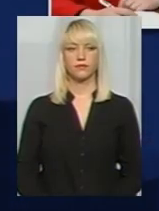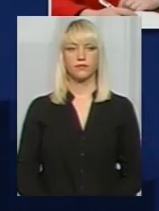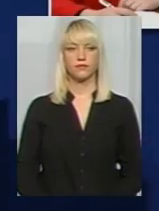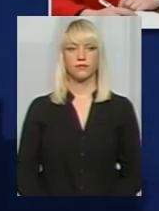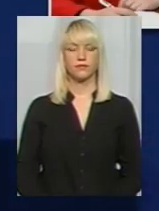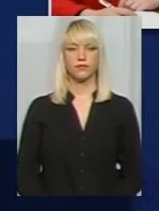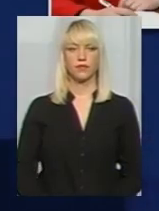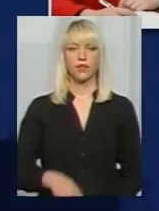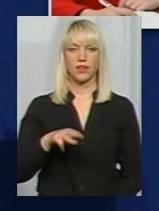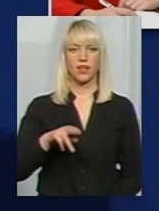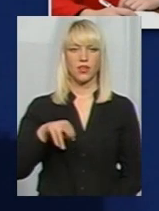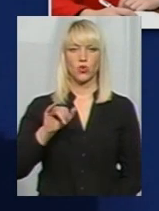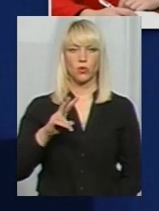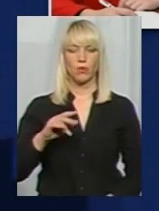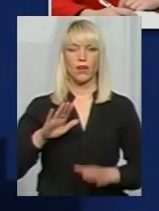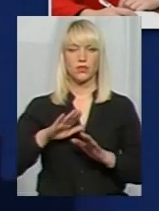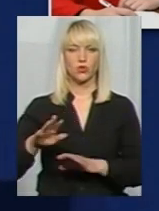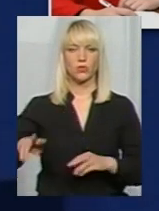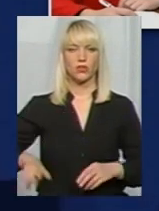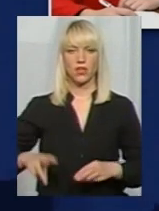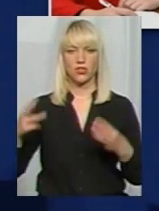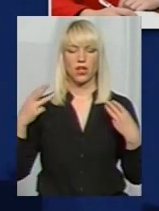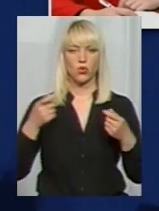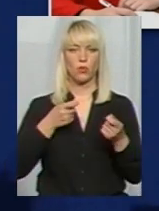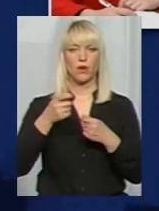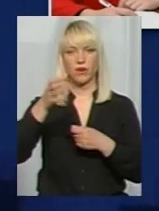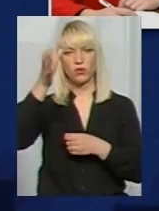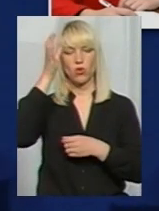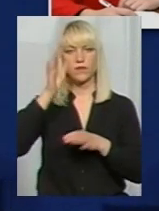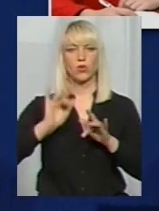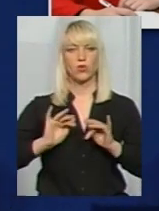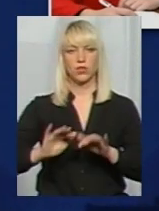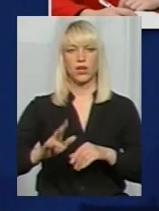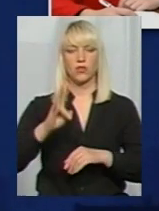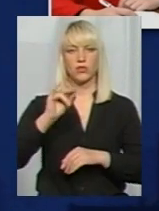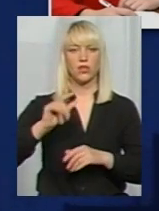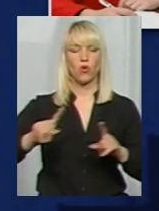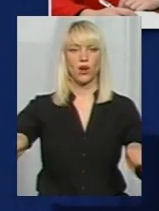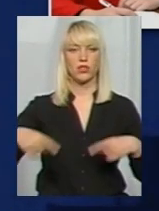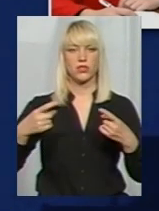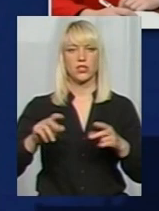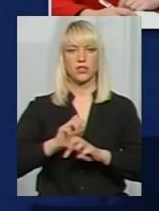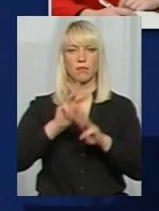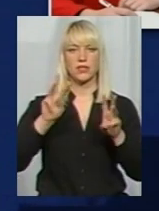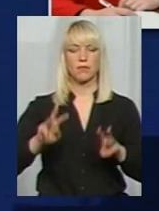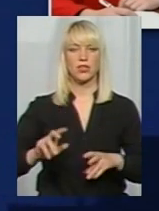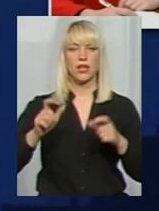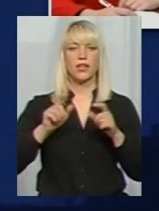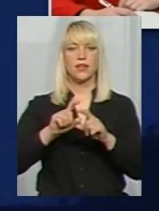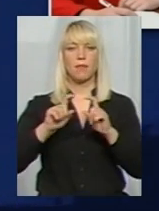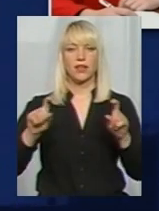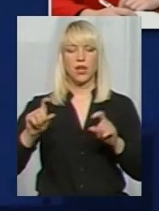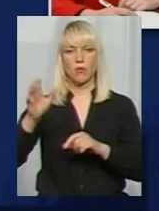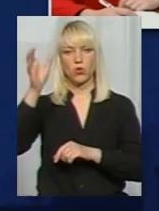Тетяна Дупляк – заступник директора, начальник управління освітньої діяльності та організаційного забезпечення Департаменту